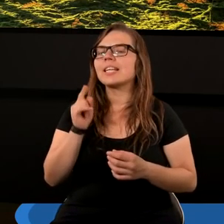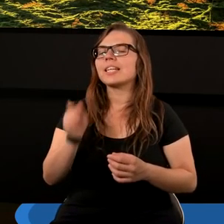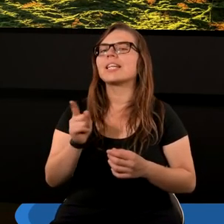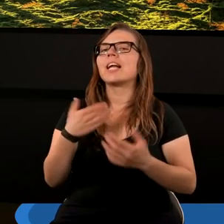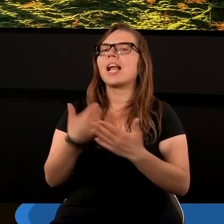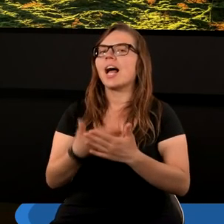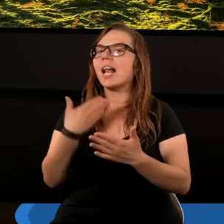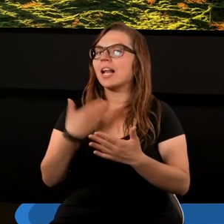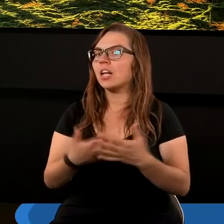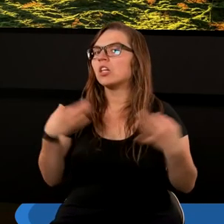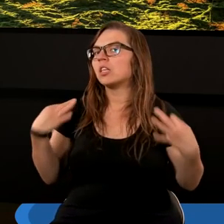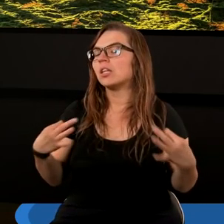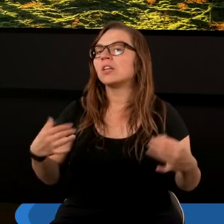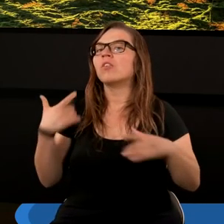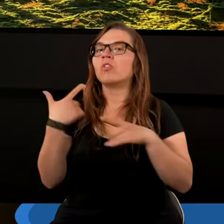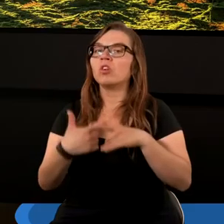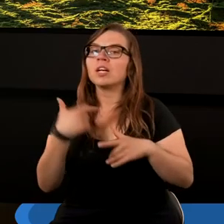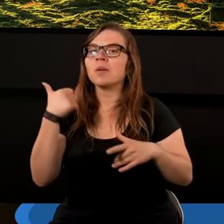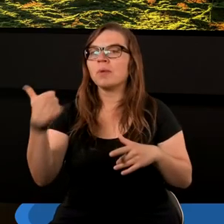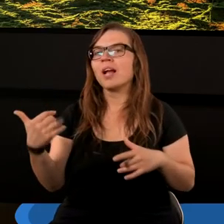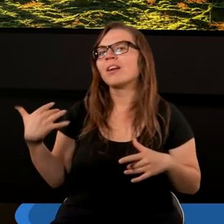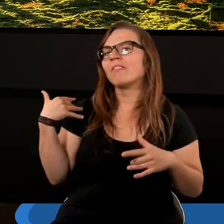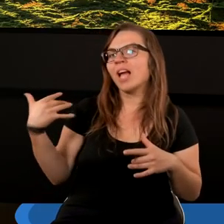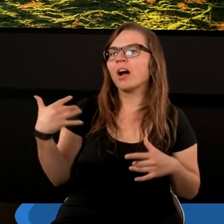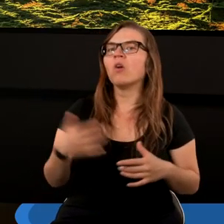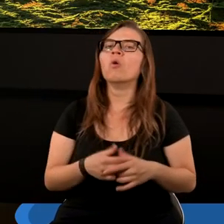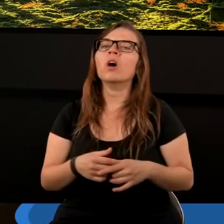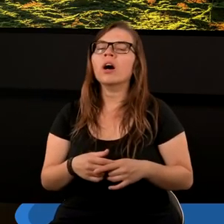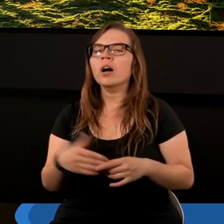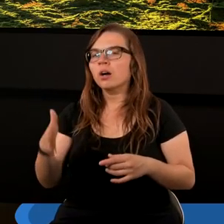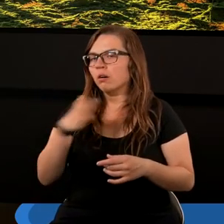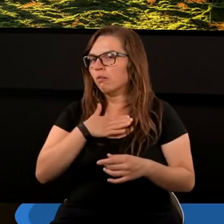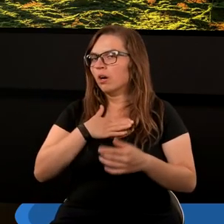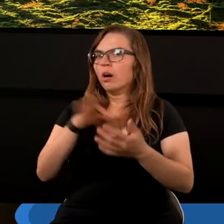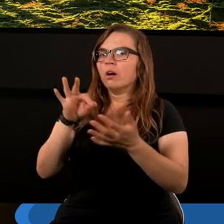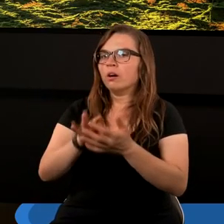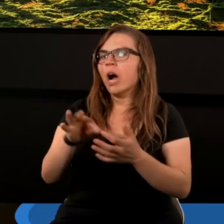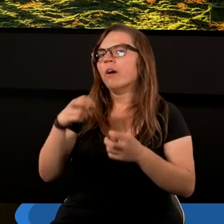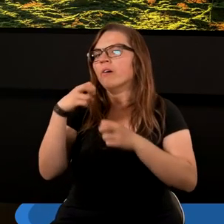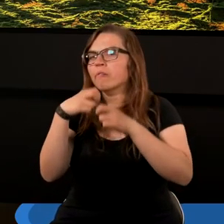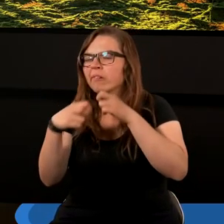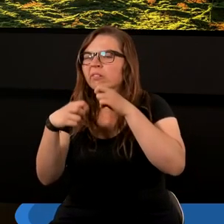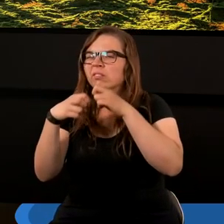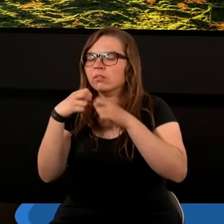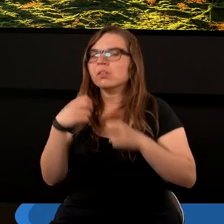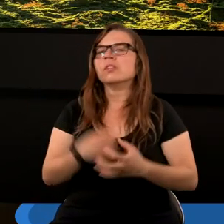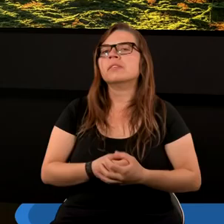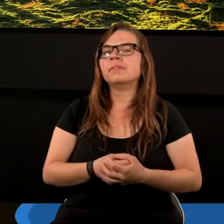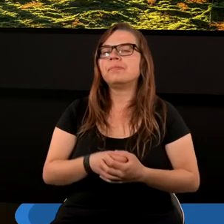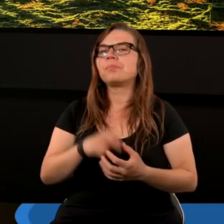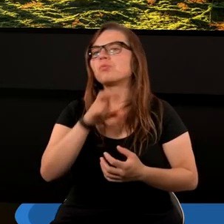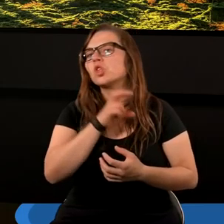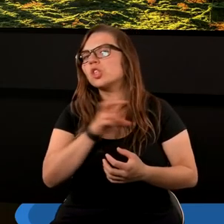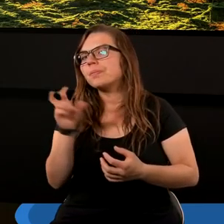dlatego dzisiaj w XXI wieku mamy pewien problem, czy